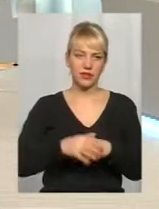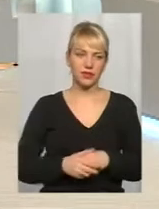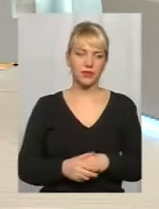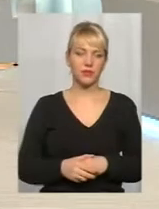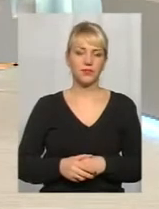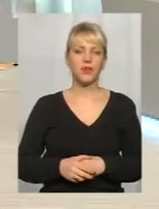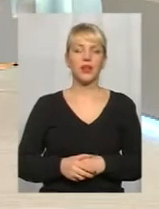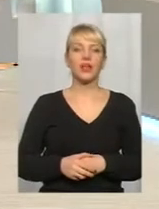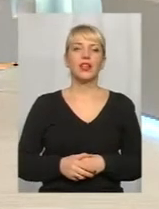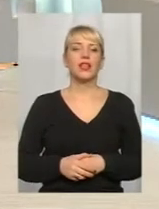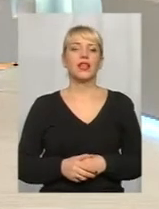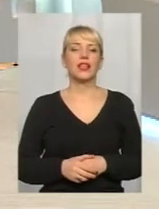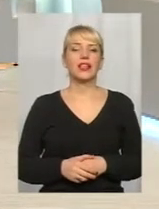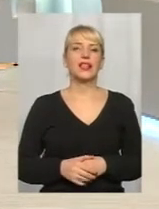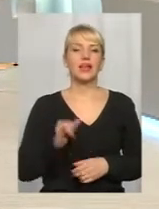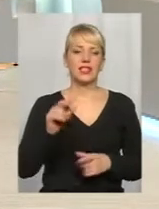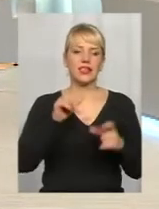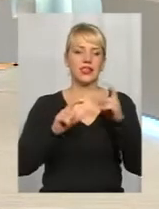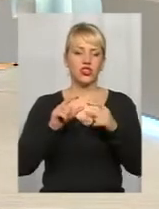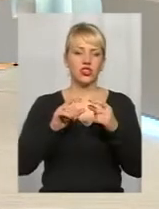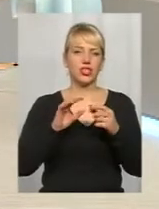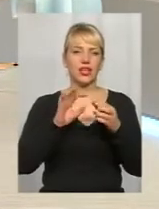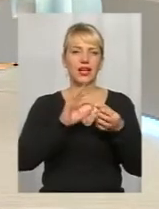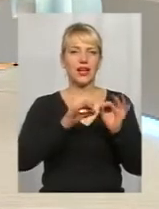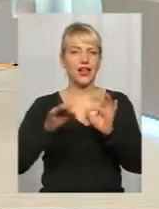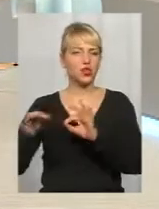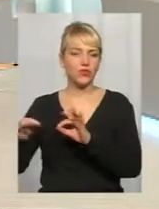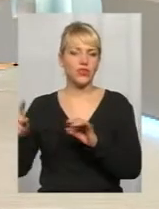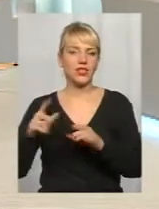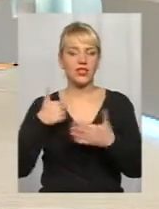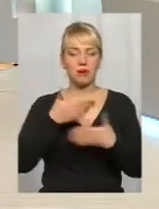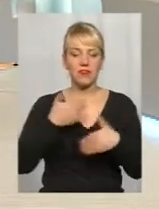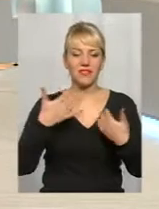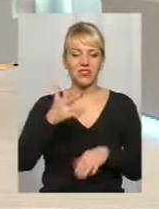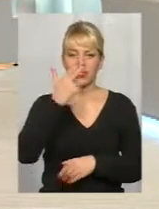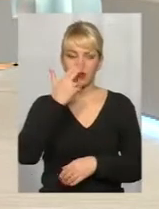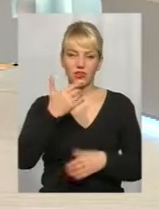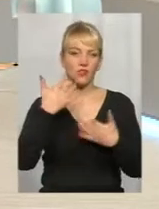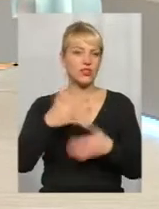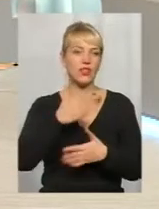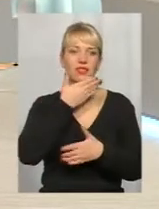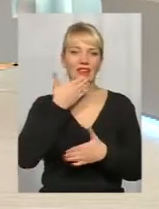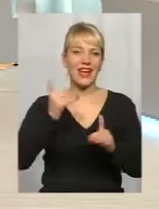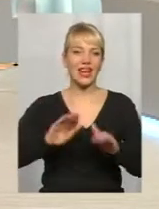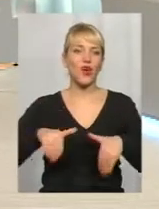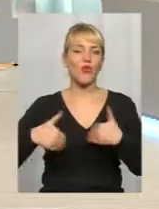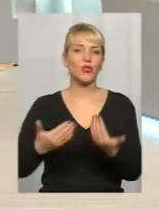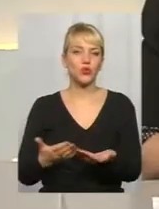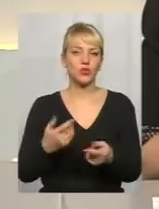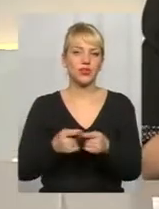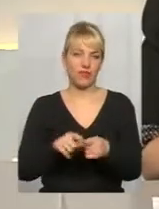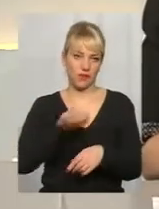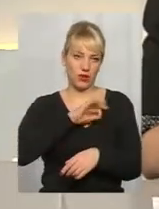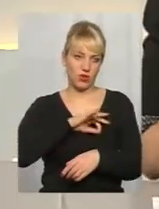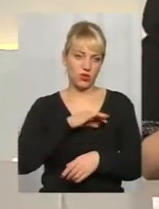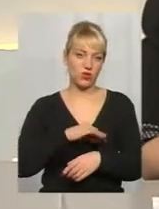а навіть діючих речовин, до яких ми звикли, вже їх не рекомендують використовувати. А ви